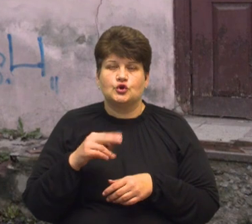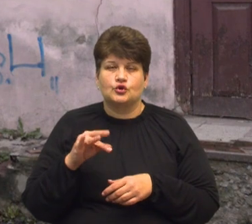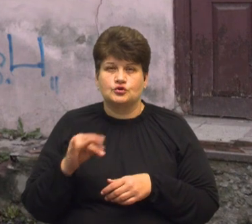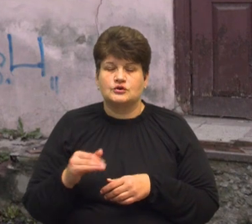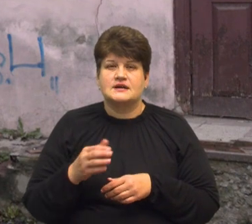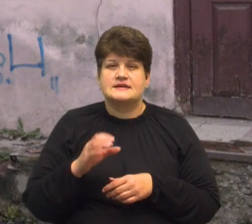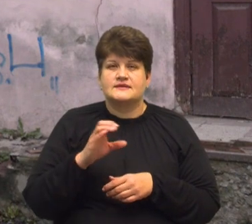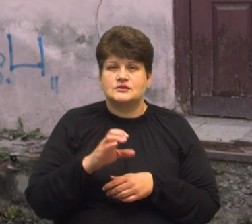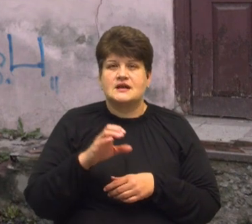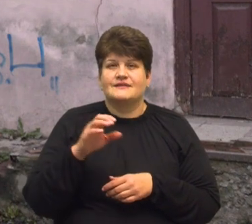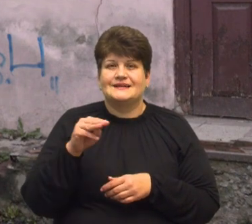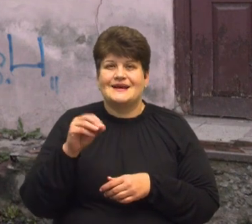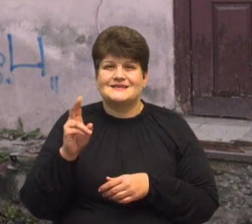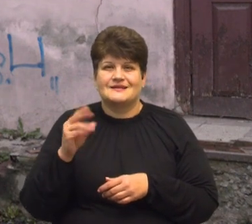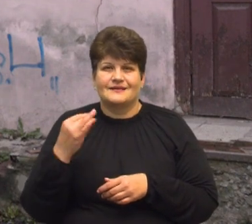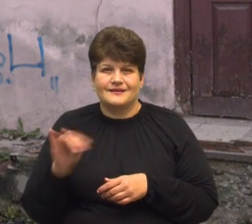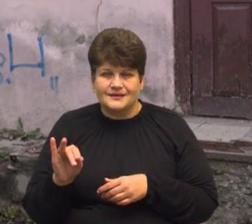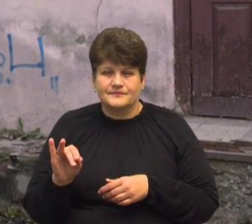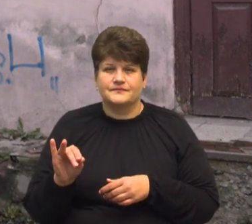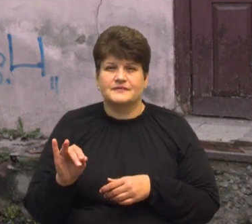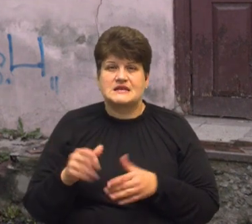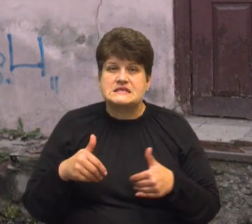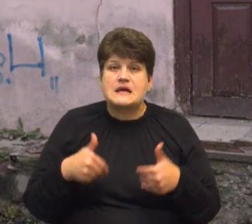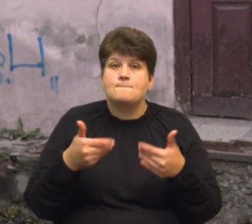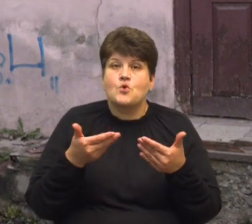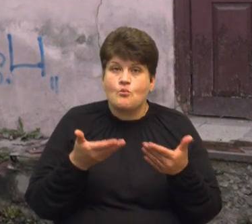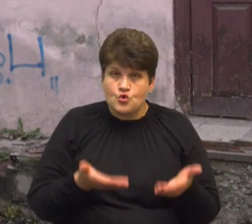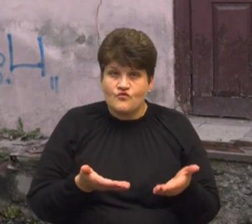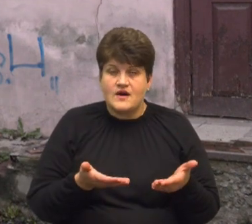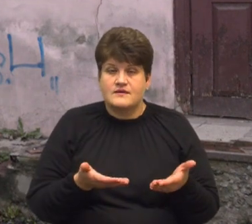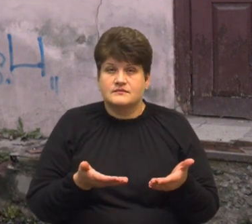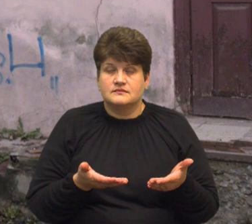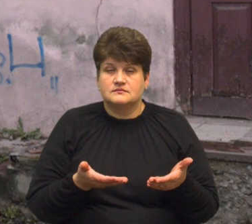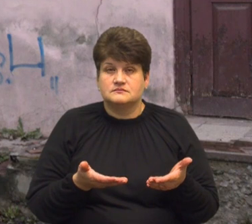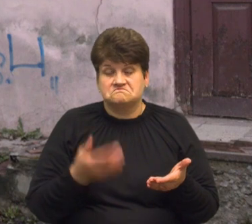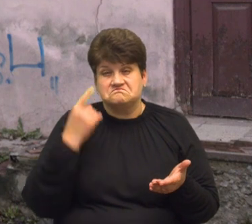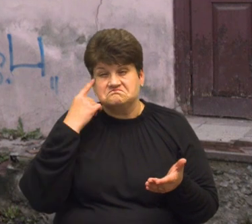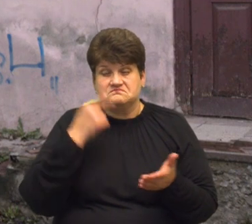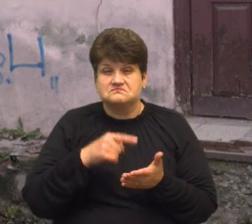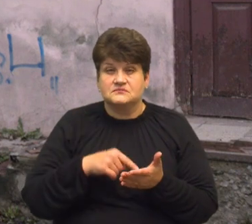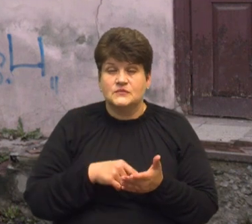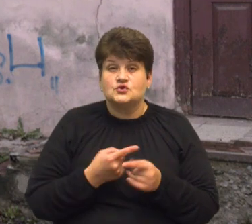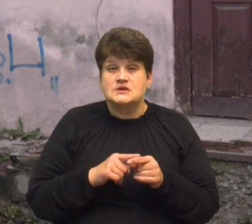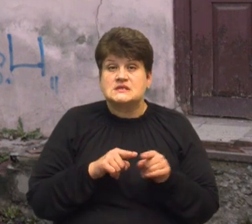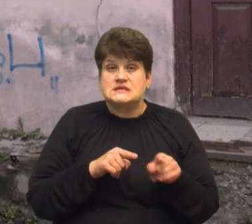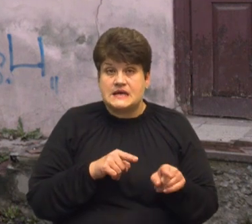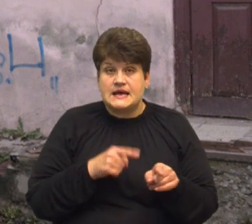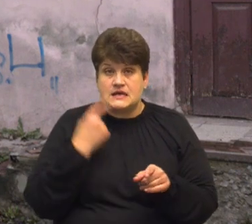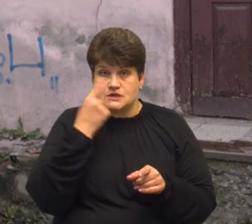Терський запропонував, висунув таке припущення, що це зображення